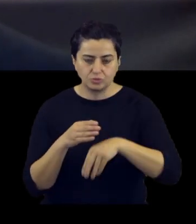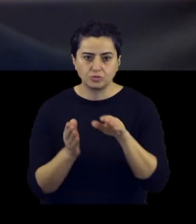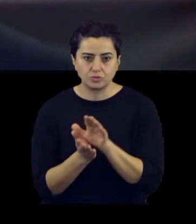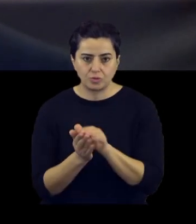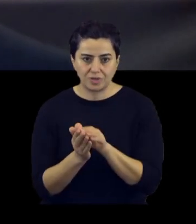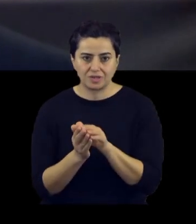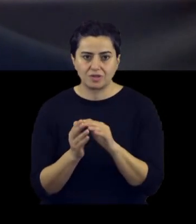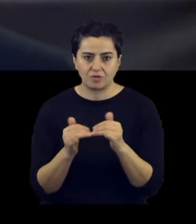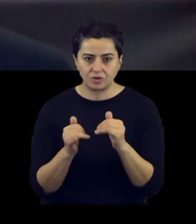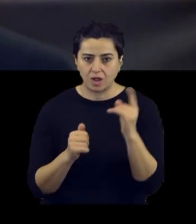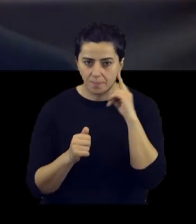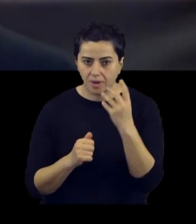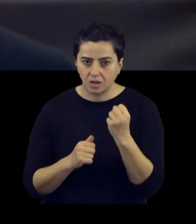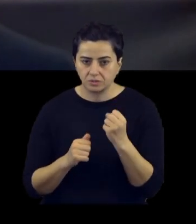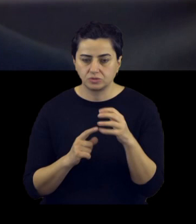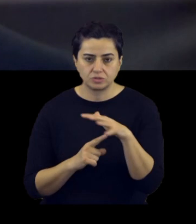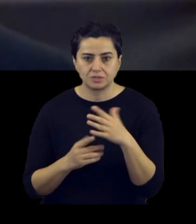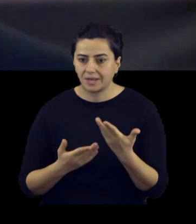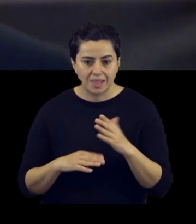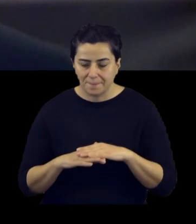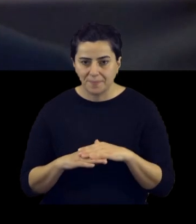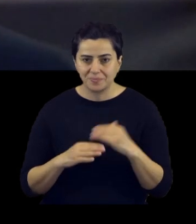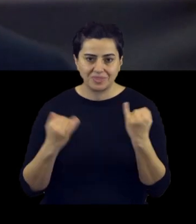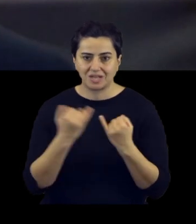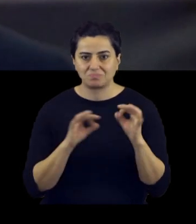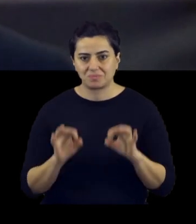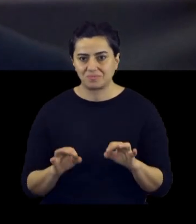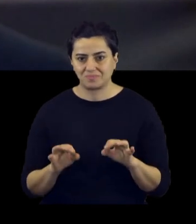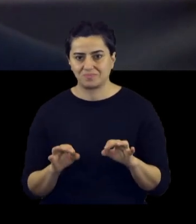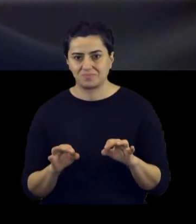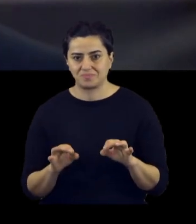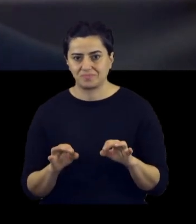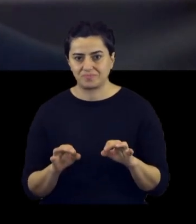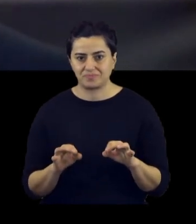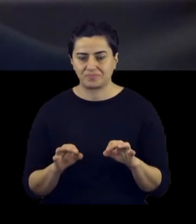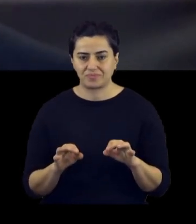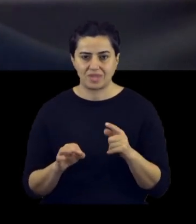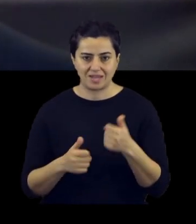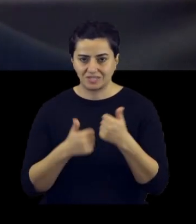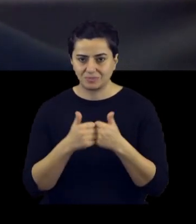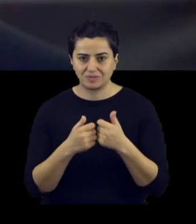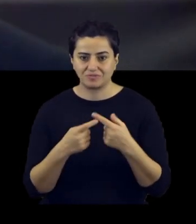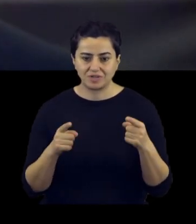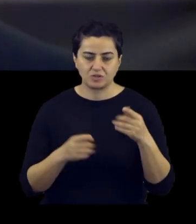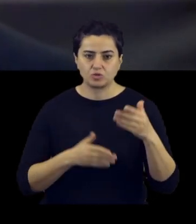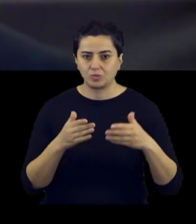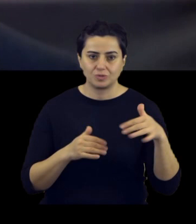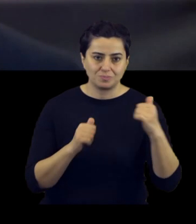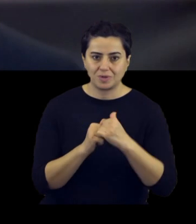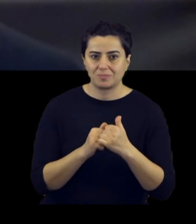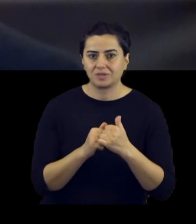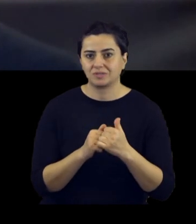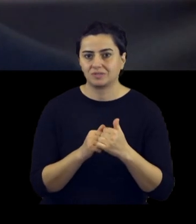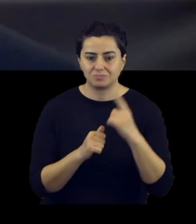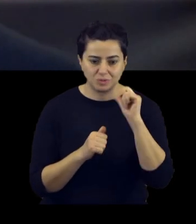olayının haberini aldık sosyal medyadan. Ve ne yapabiliriz tartışmaya başladık. Yine aynı yarışmada farklı bir robotik takımıyla bir